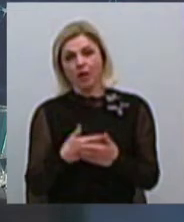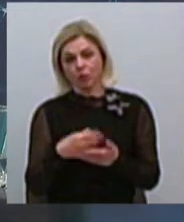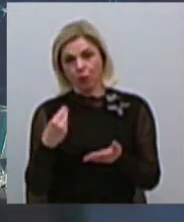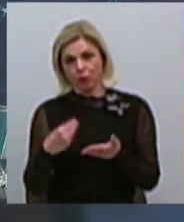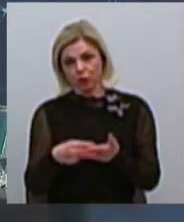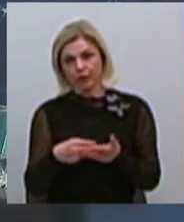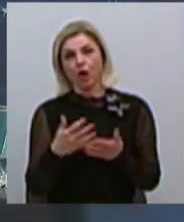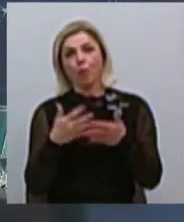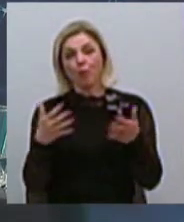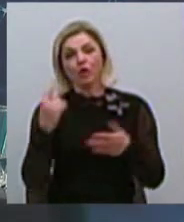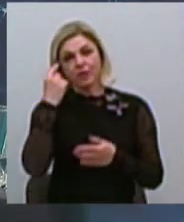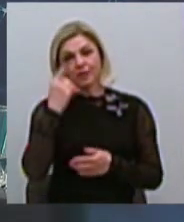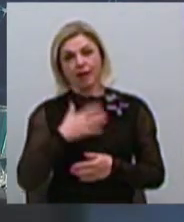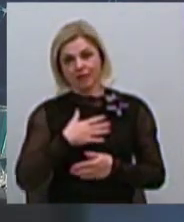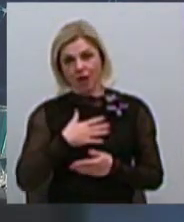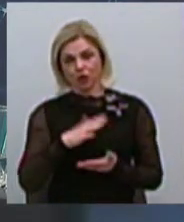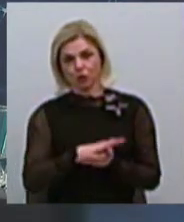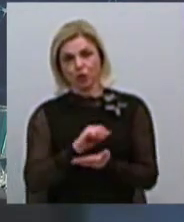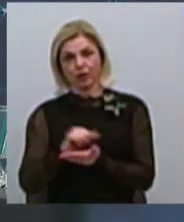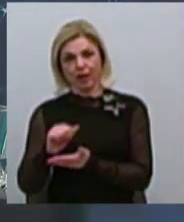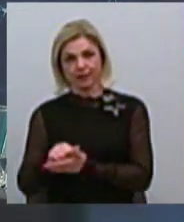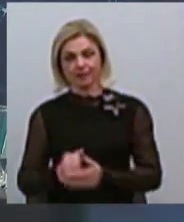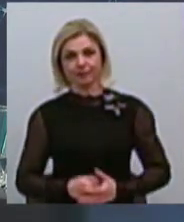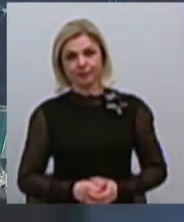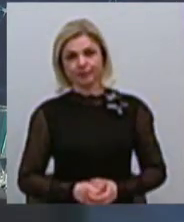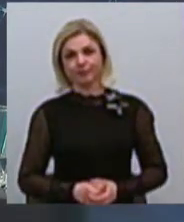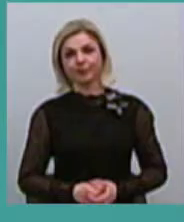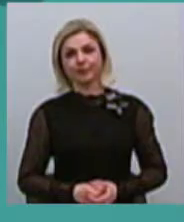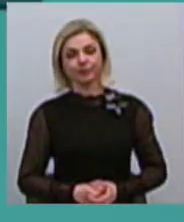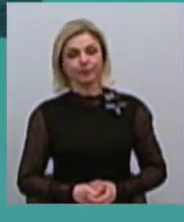зі служби новин Олександр Гордієнко та Олександр Попов.